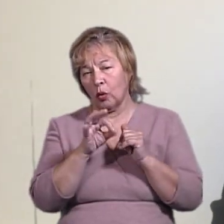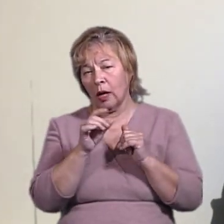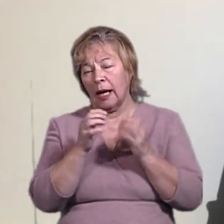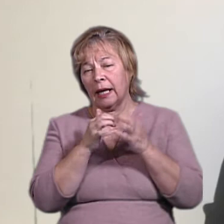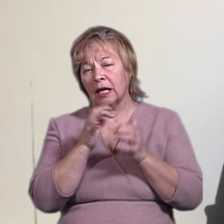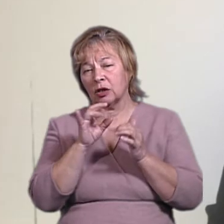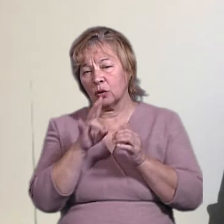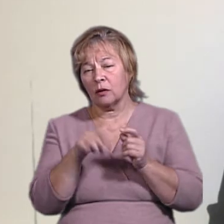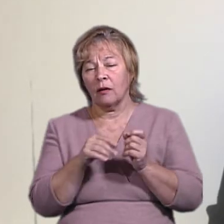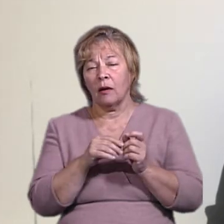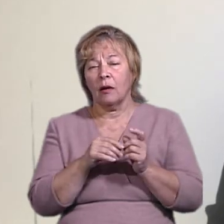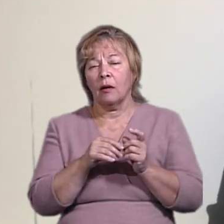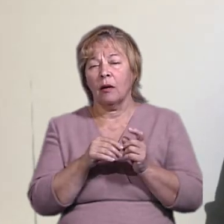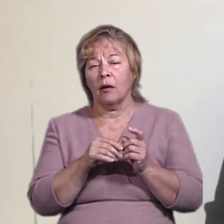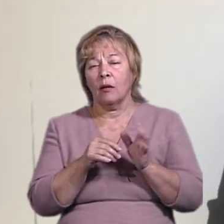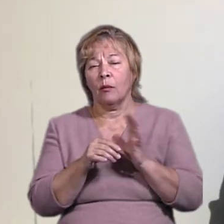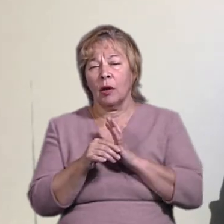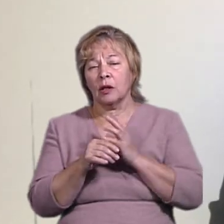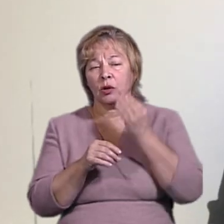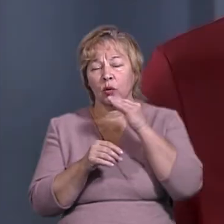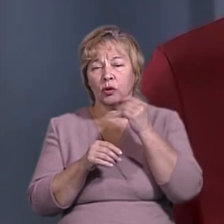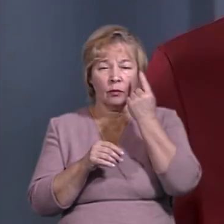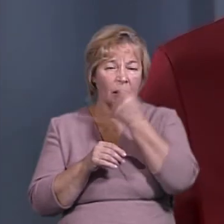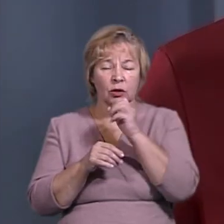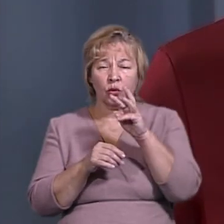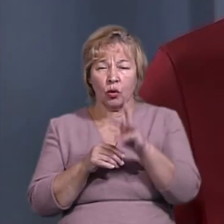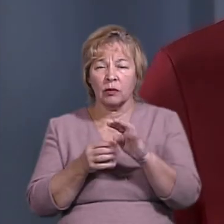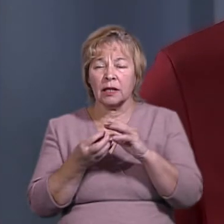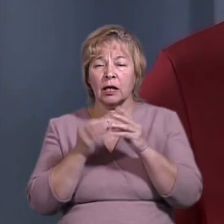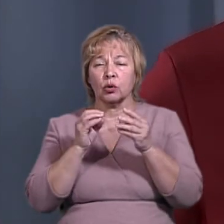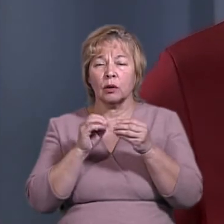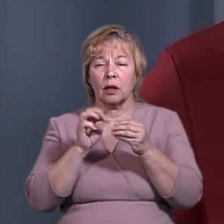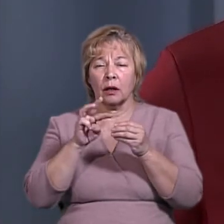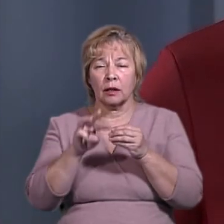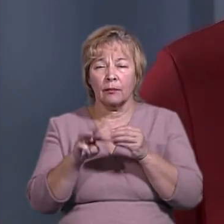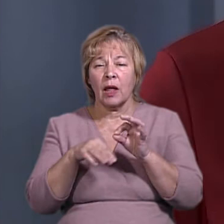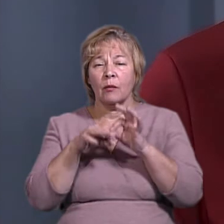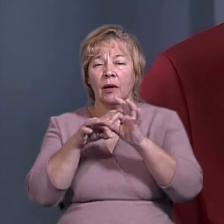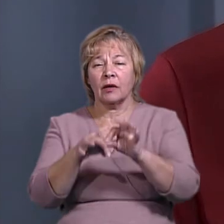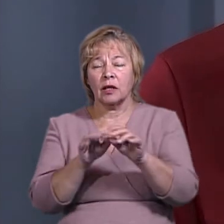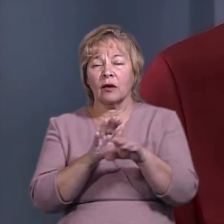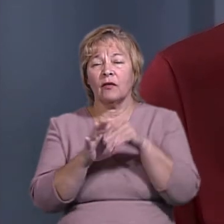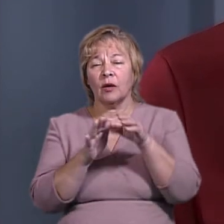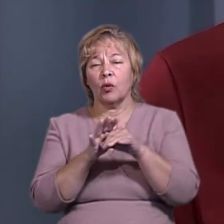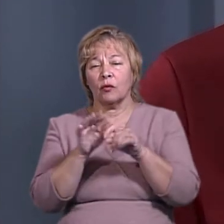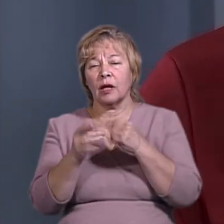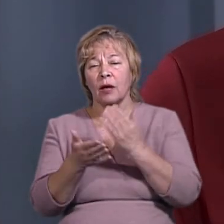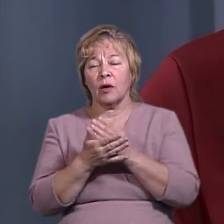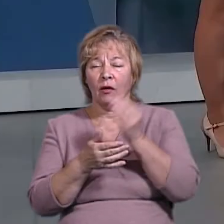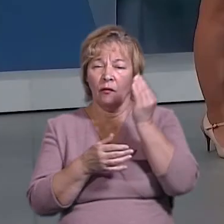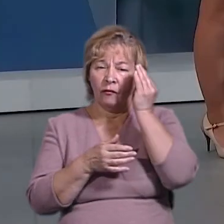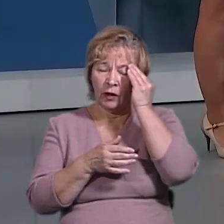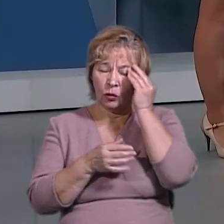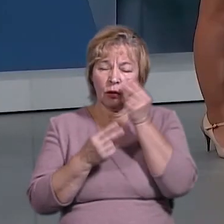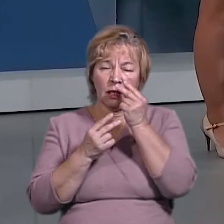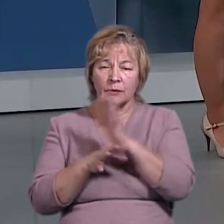Херсонщині вийшов трішки з кращим обличчям за результатами проведених виборів. Я маю на увазі, незважаючи на